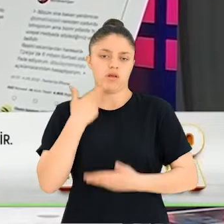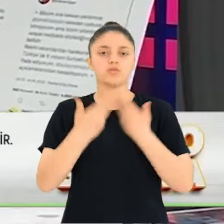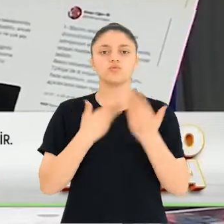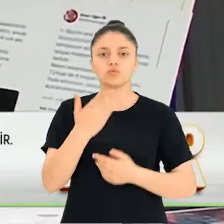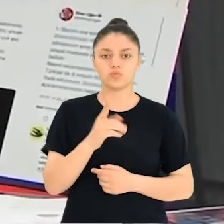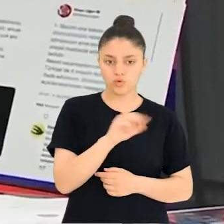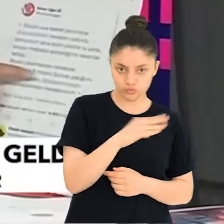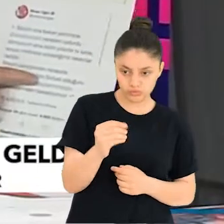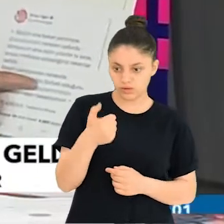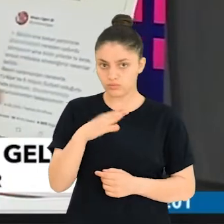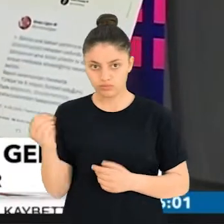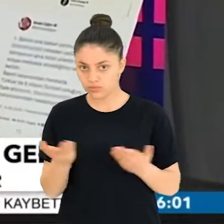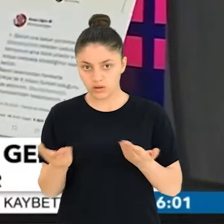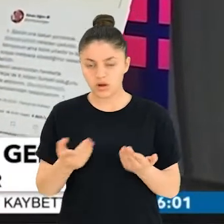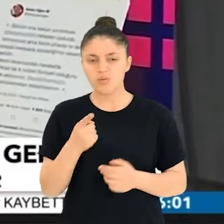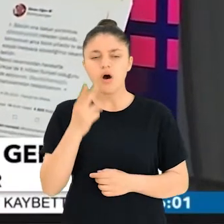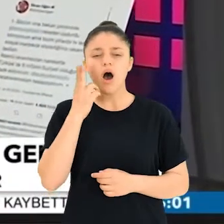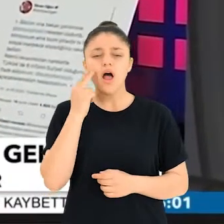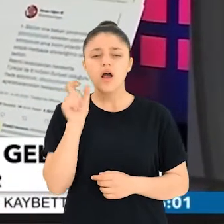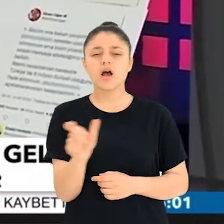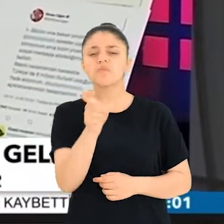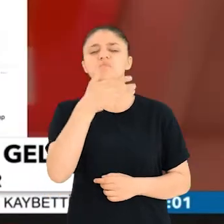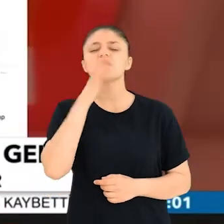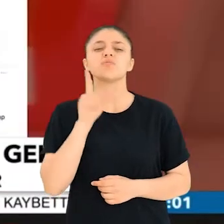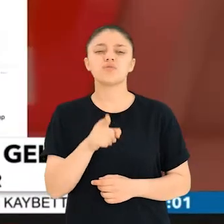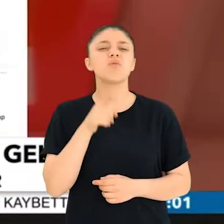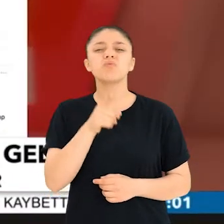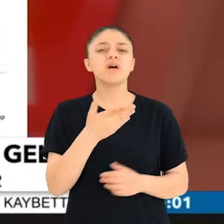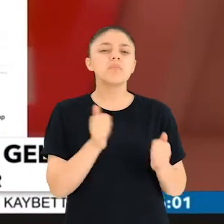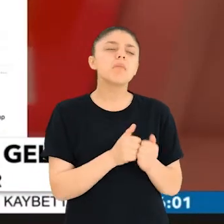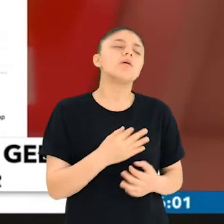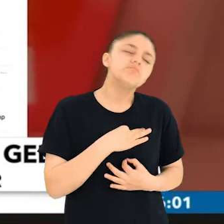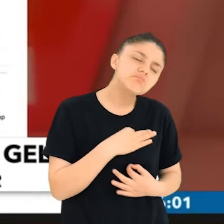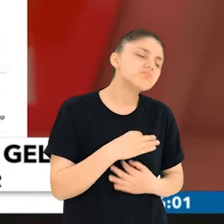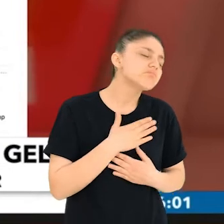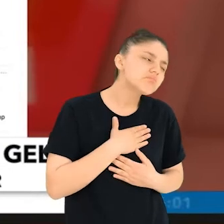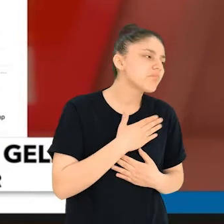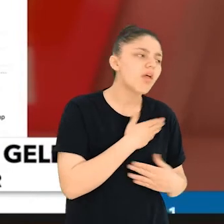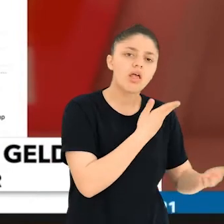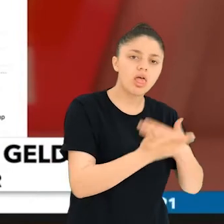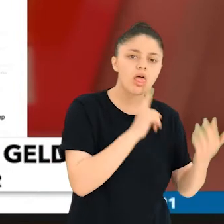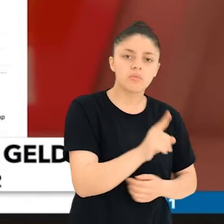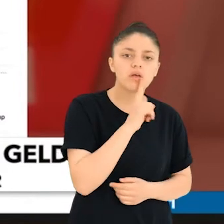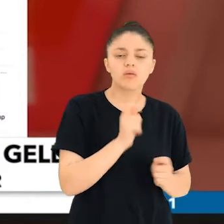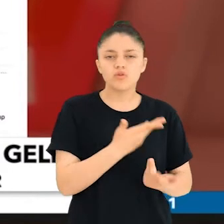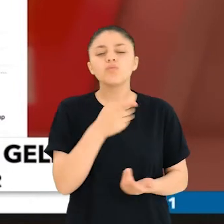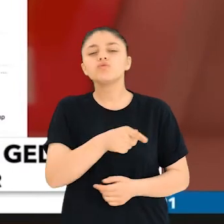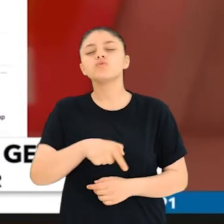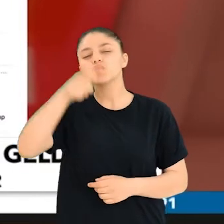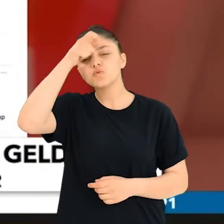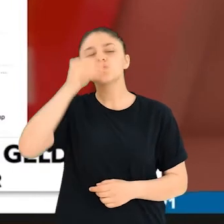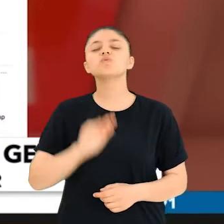ifade ediyorum. 10 milyon 6 milyon. Ya bunlar da ahlak denilen bir kavram kaldı. Bunlar birilerinin çocuğu olmuşlar. Bu çok net söylüyorum. Çok sert ve açık da söylüyorum.